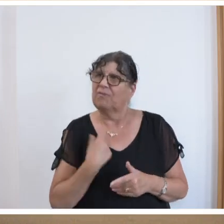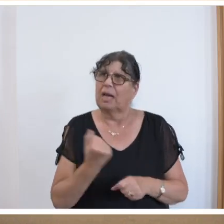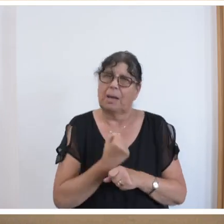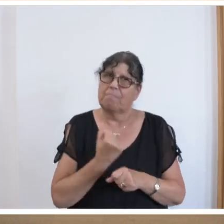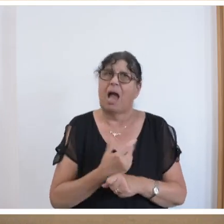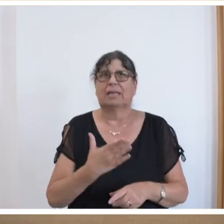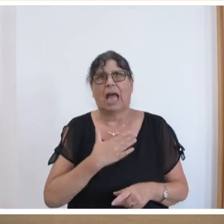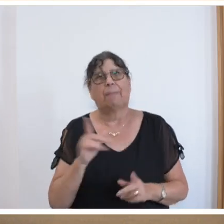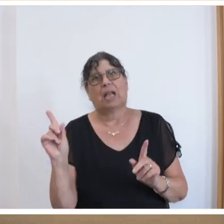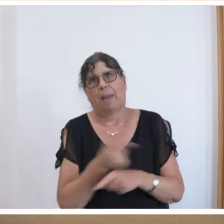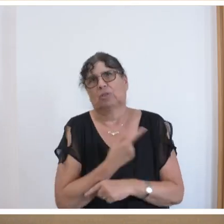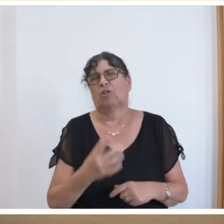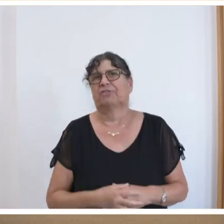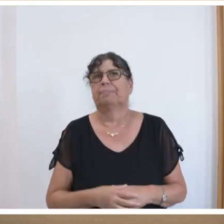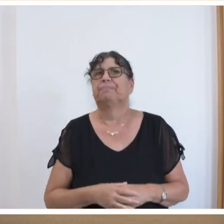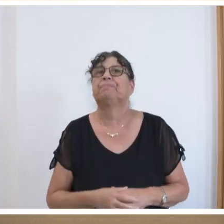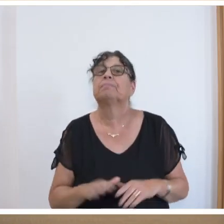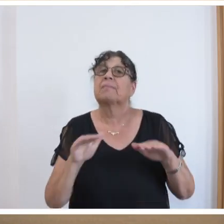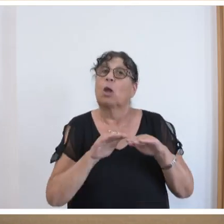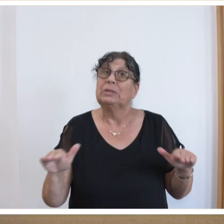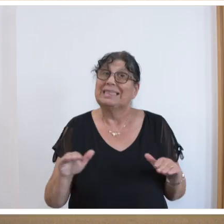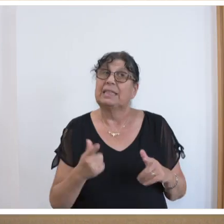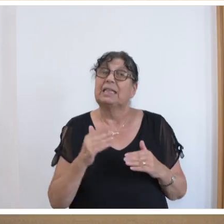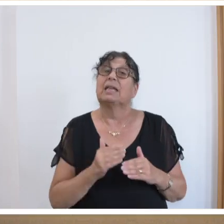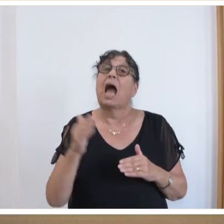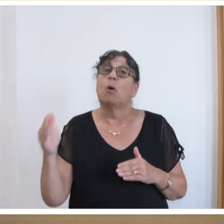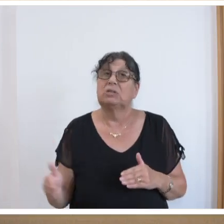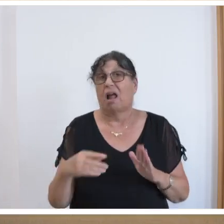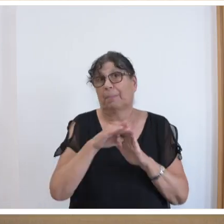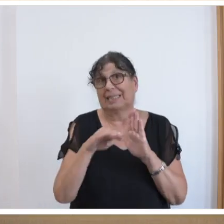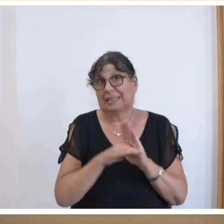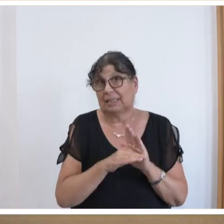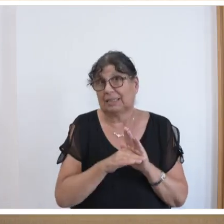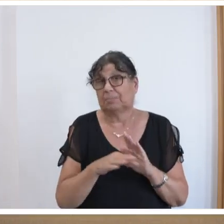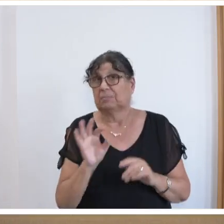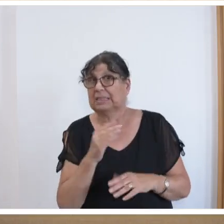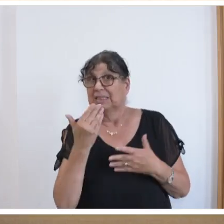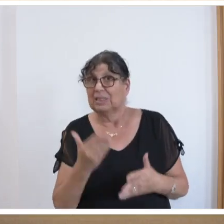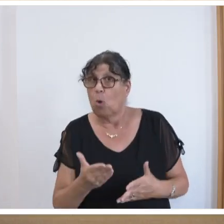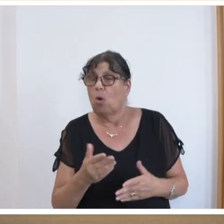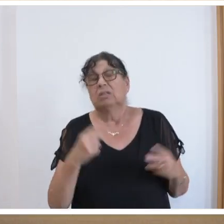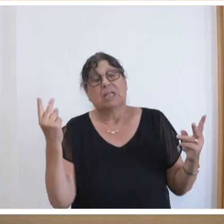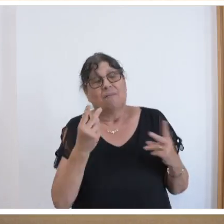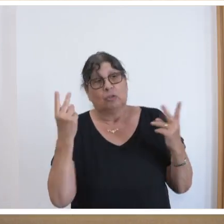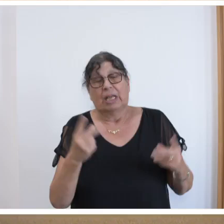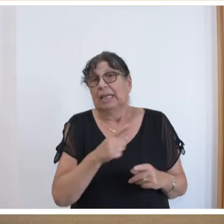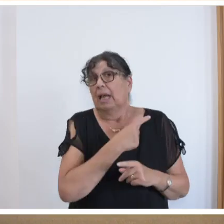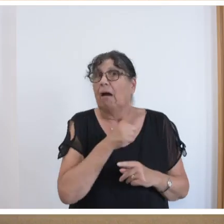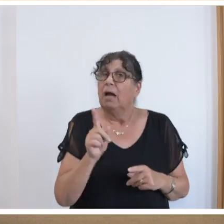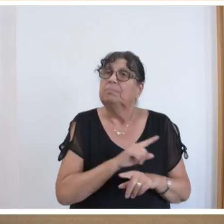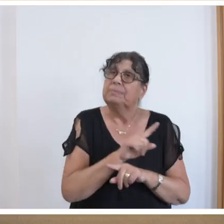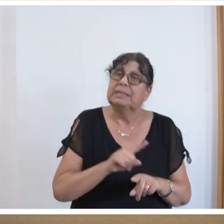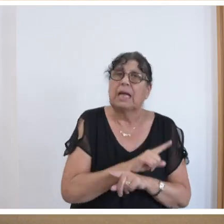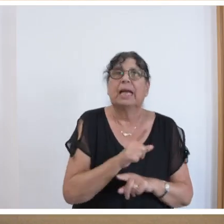mit diesem Gesetz auch abgeschafft. Grundsätzlich und außerhalb des Gesetzes gilt es natürlich in allen Phasen der Lehrkräfte